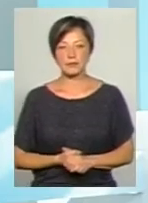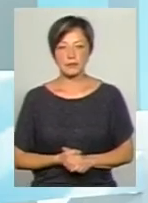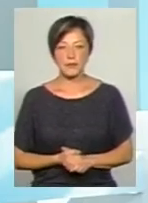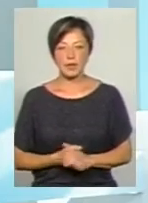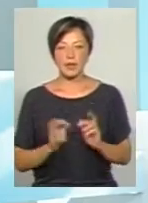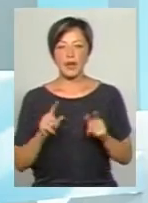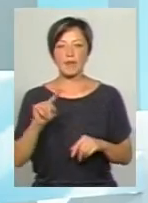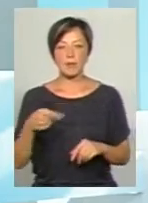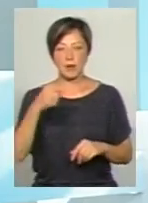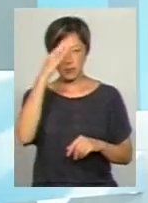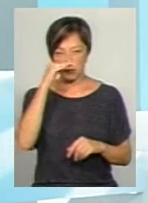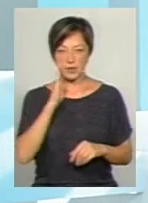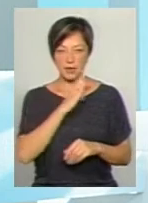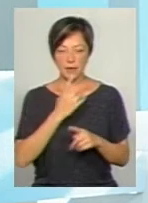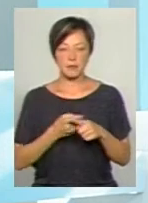вимагати батькам